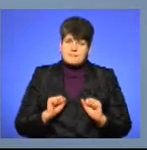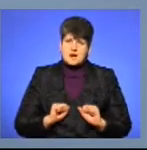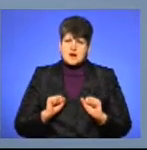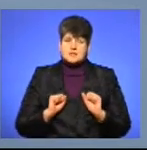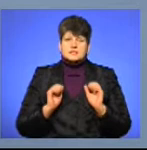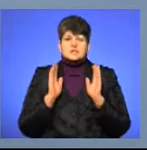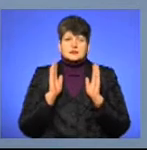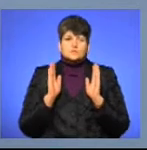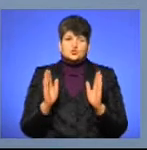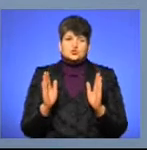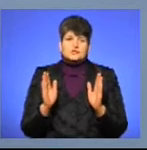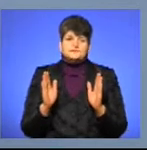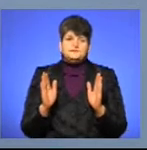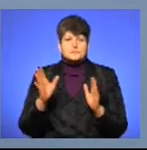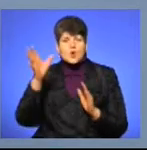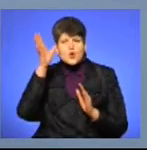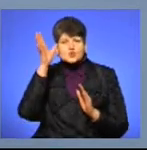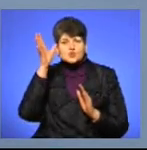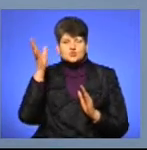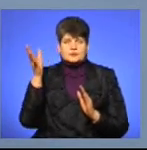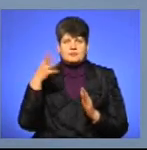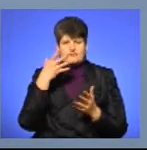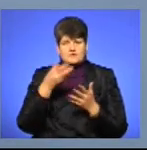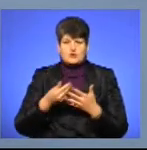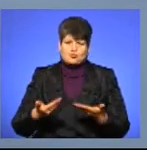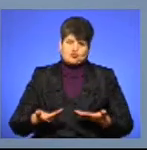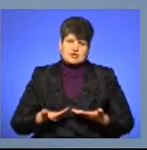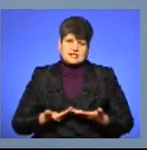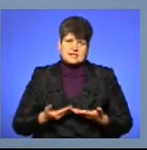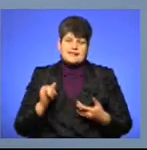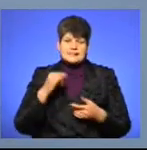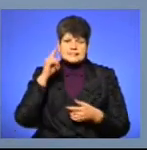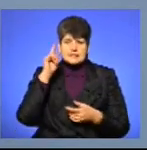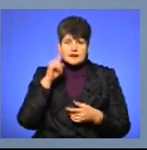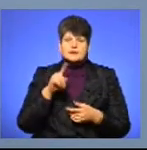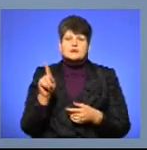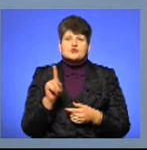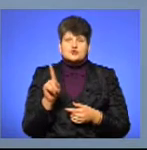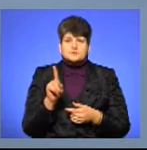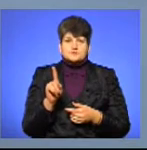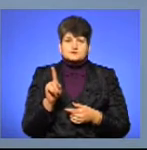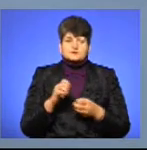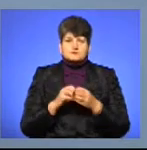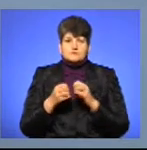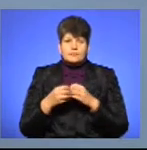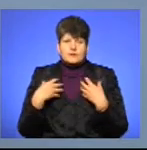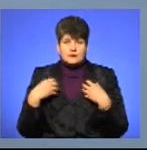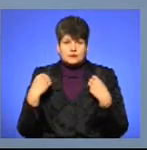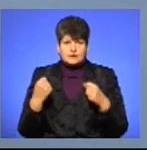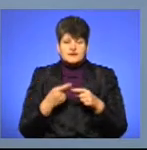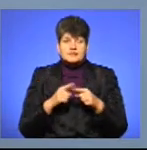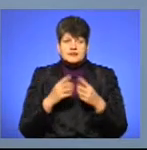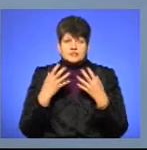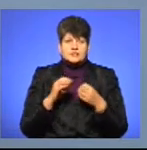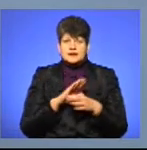бути розумними в своєму житті, і знати, що вади здоров'я – це ще